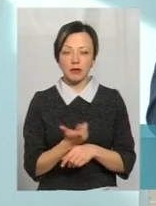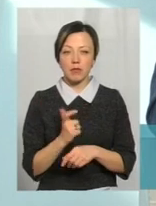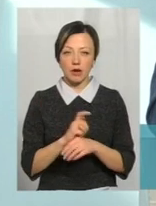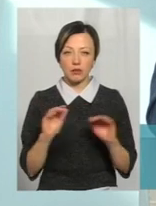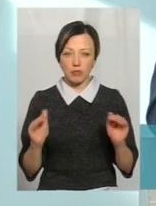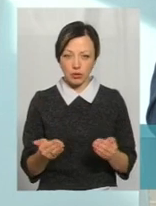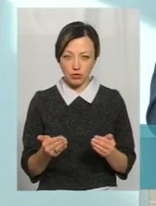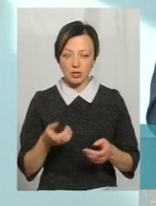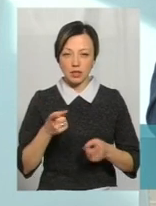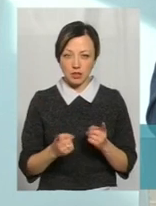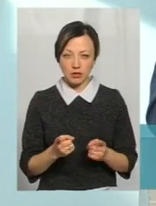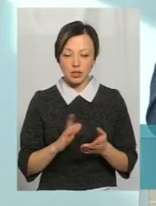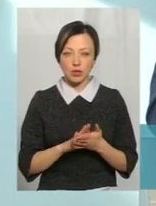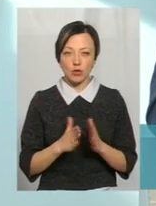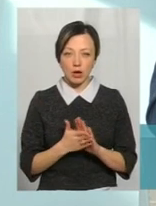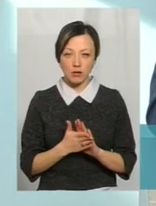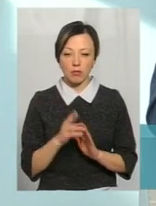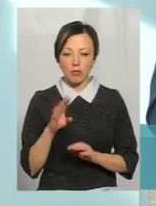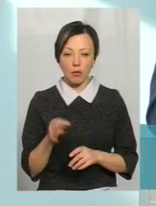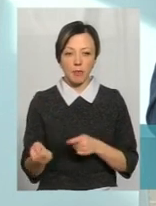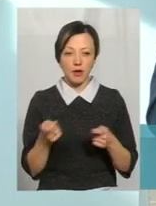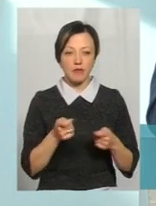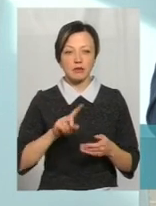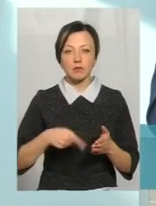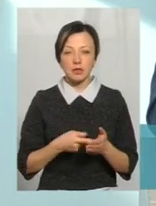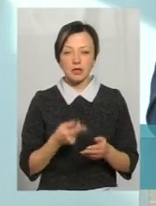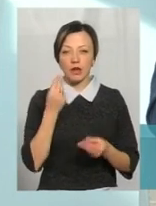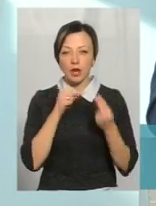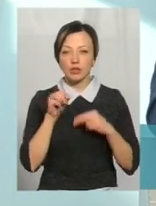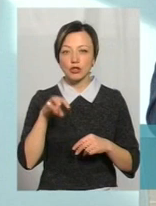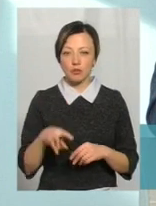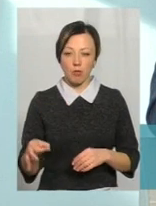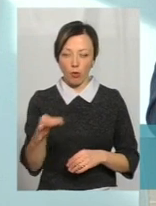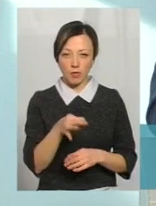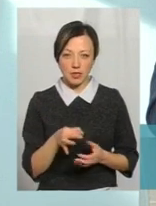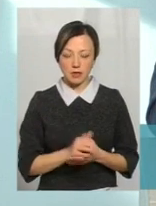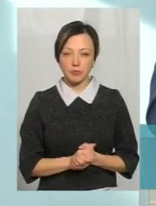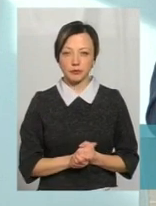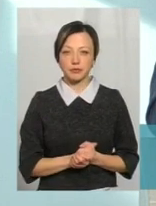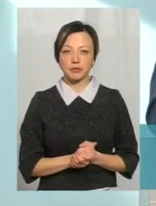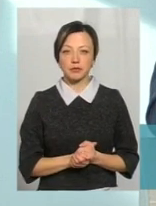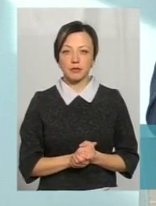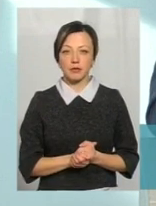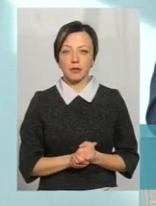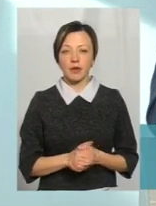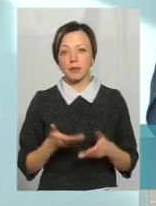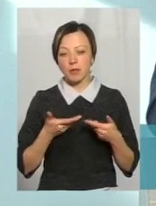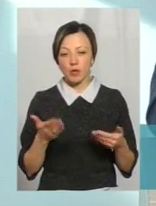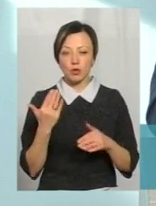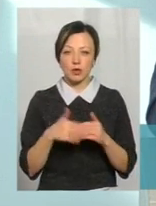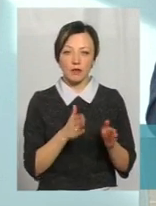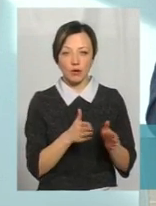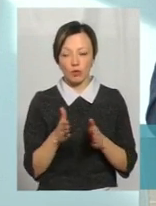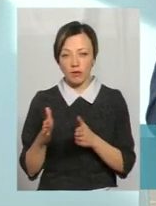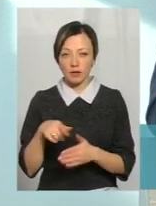менше. Дійсно, ситуація по перевезення в місті, вона набагато краще, ніж по області. Тому що ми більш-менш врегулювали